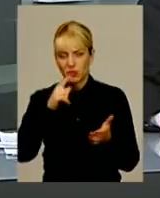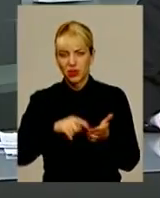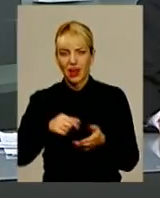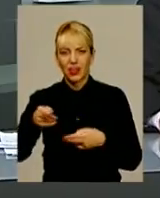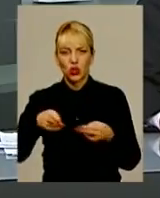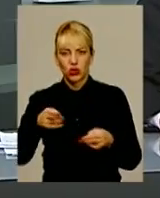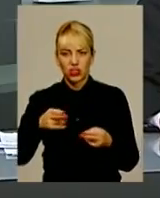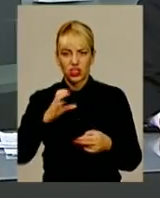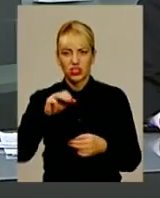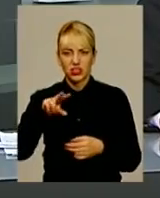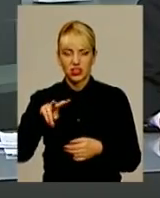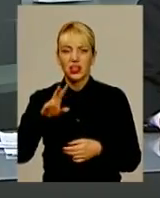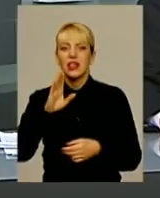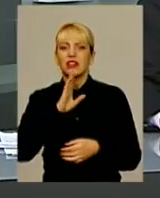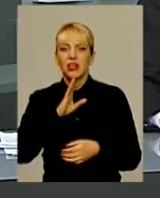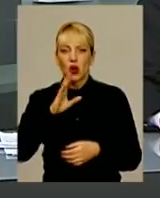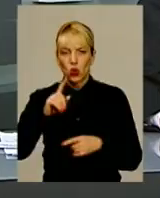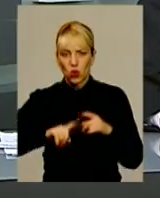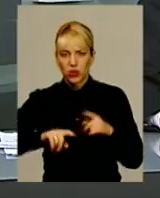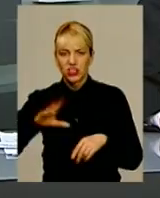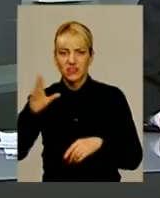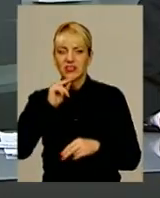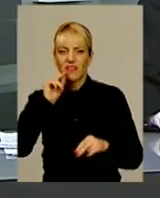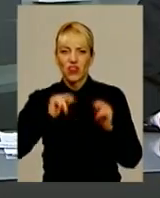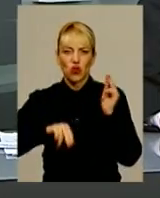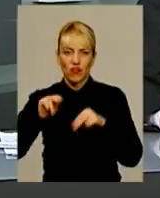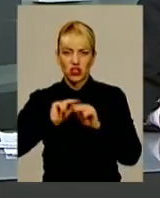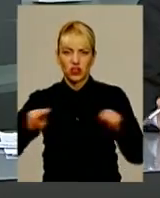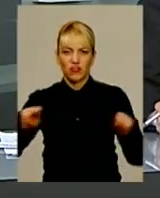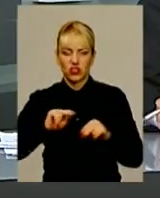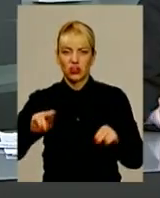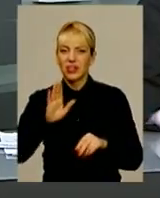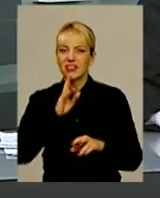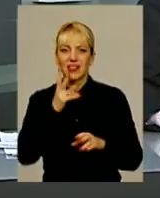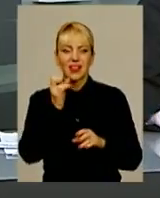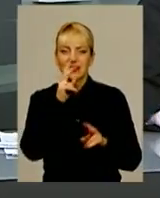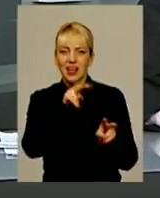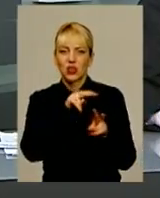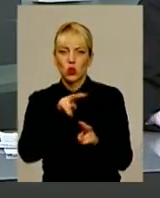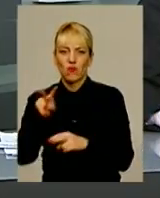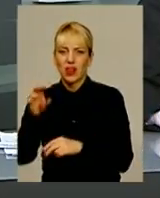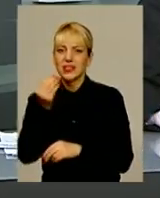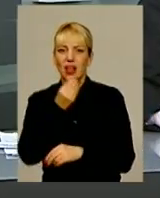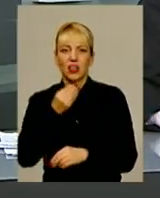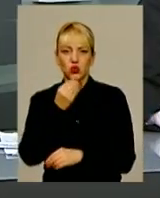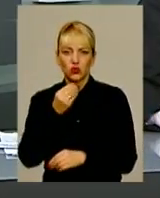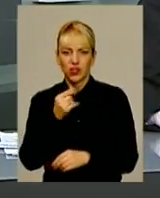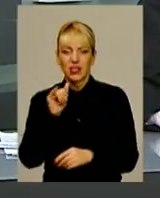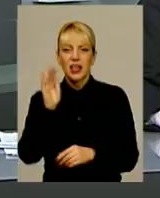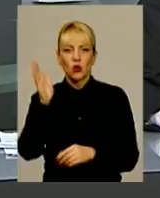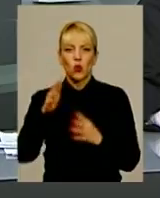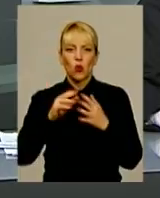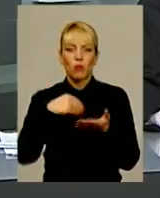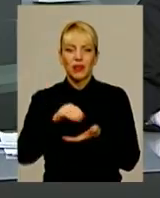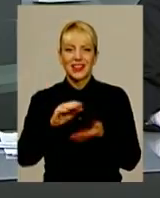столі. Родичі дівчинки у всьому звинувачують вчительку. Кажуть, педагог не слідкувала за харчуванням учнів, і ті купили у сільському